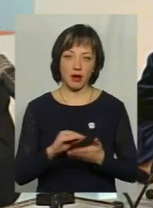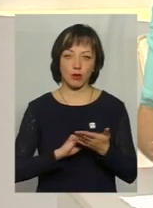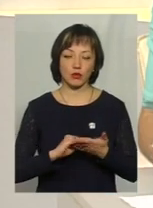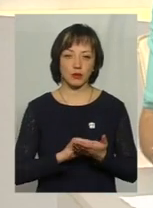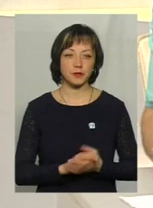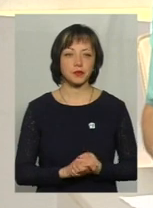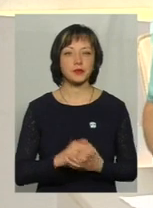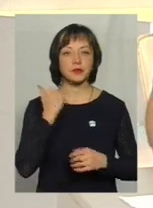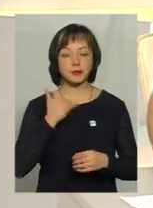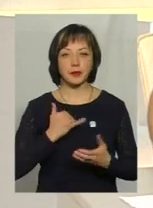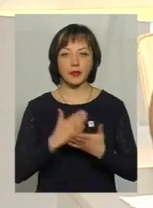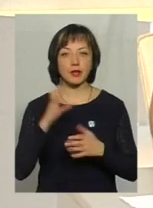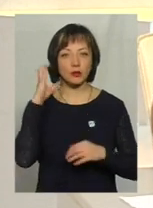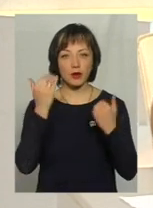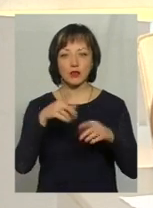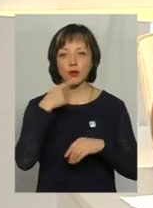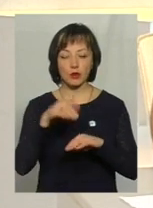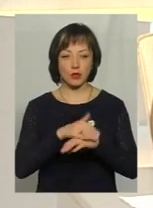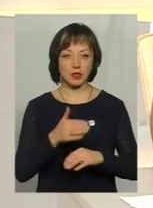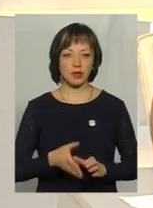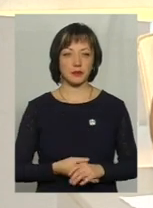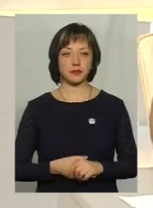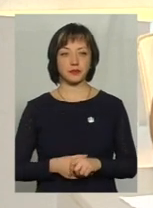Дякую, маємо дзвінок. Слухаємо вас, говоріть, будь ласка.